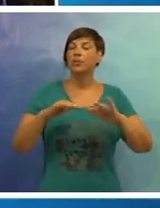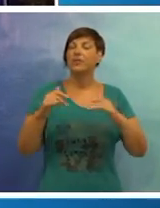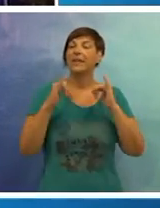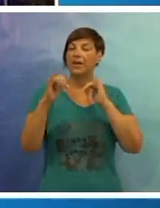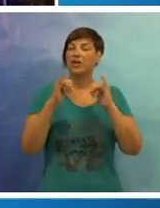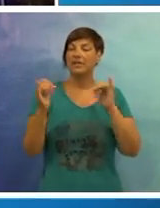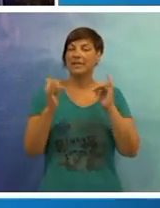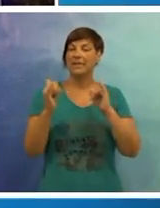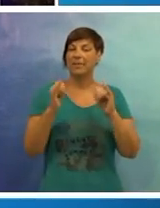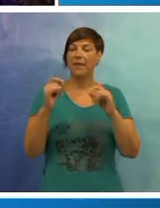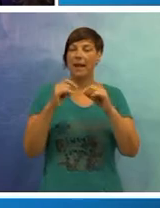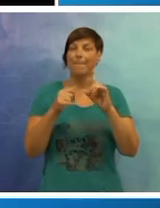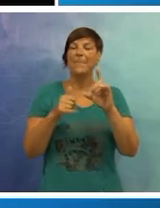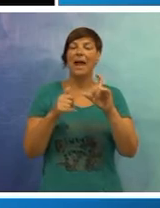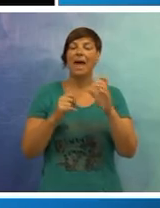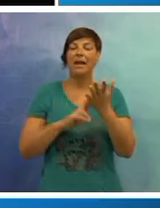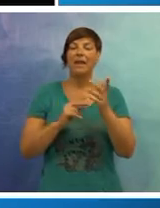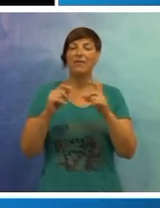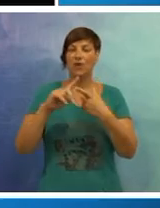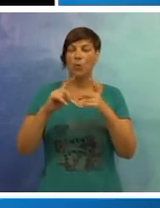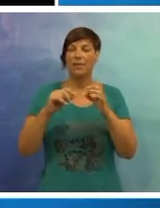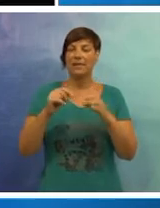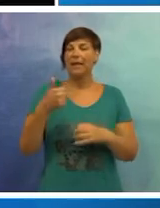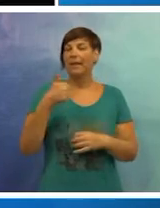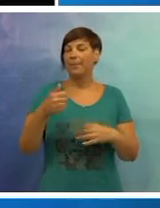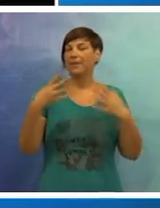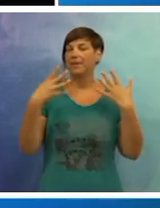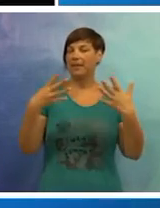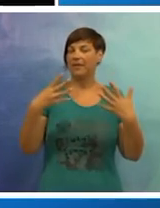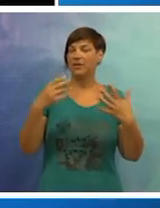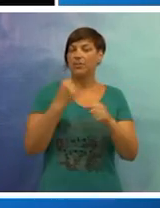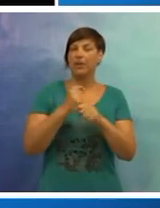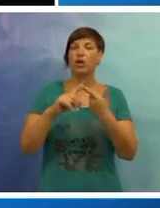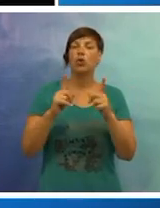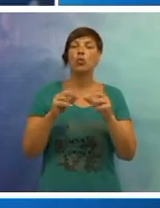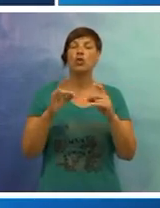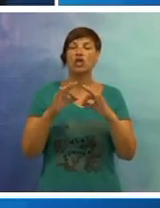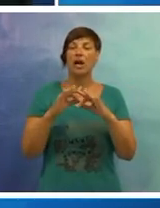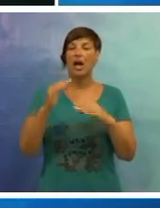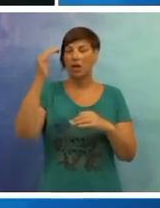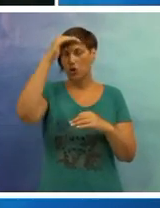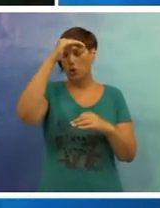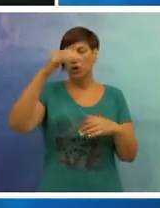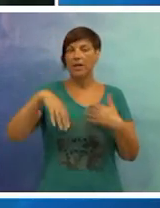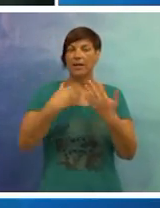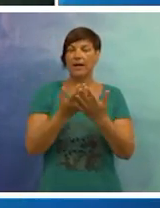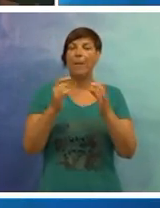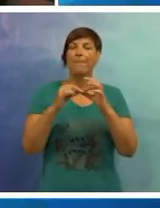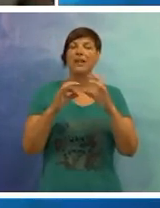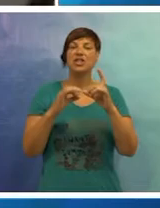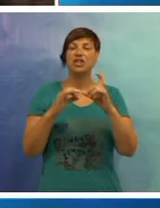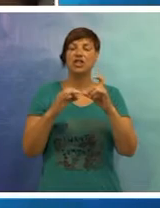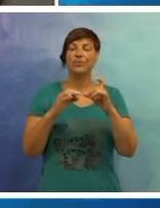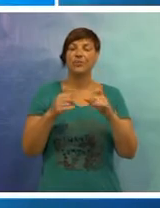će Dubrovčane i goste grada zabavljati Neno Belani Fjumensi. Prvoga rujna održat će se i Gruška noć na koju bi trebala nastupiti